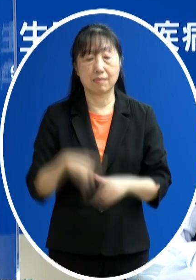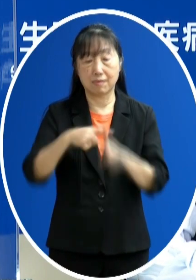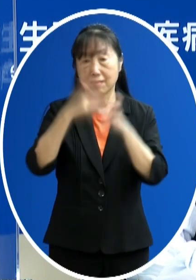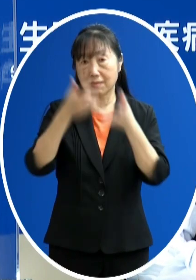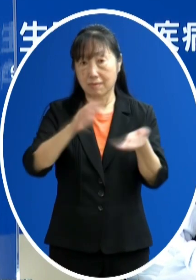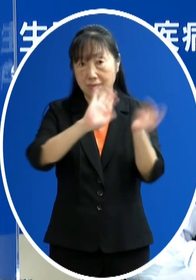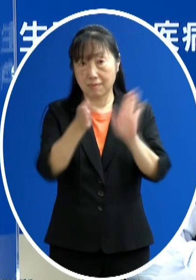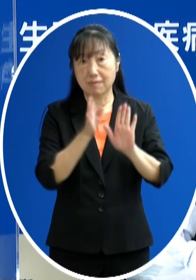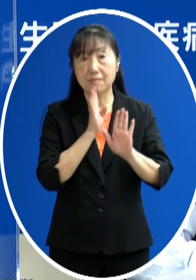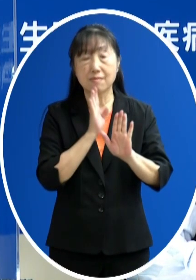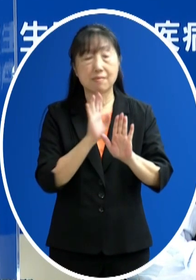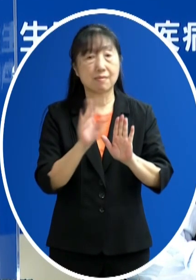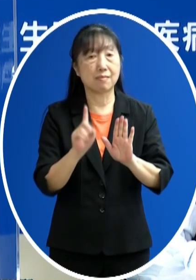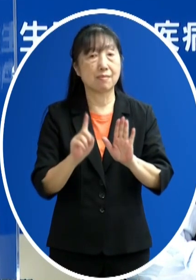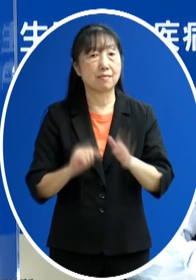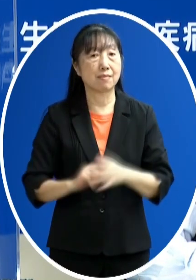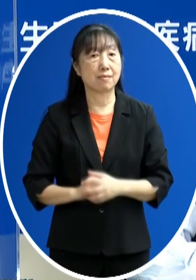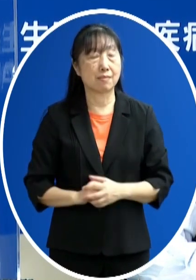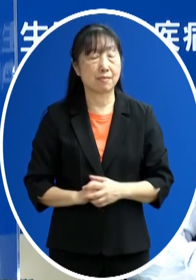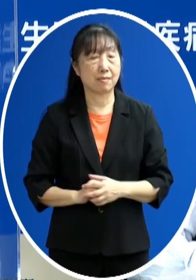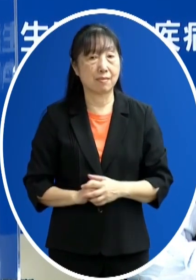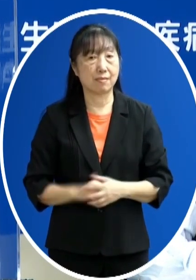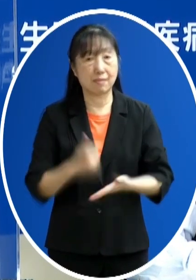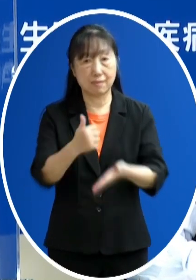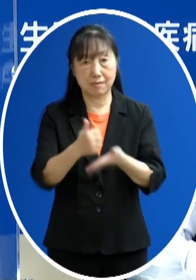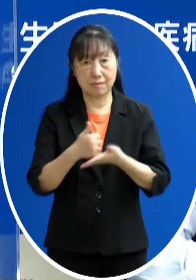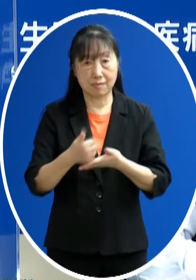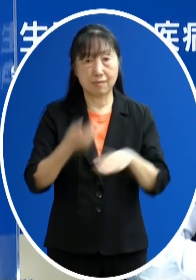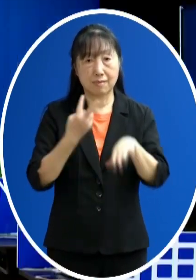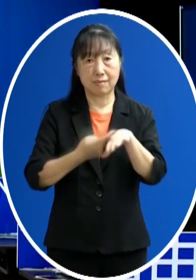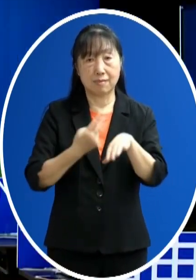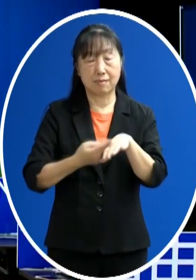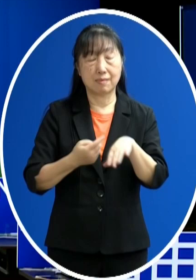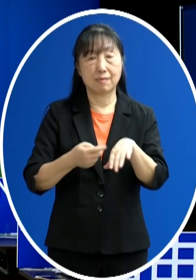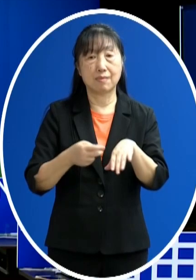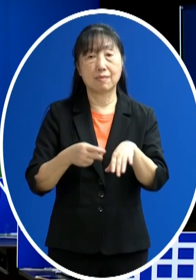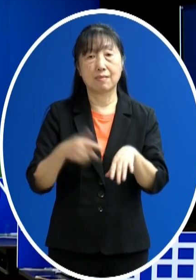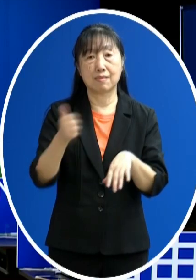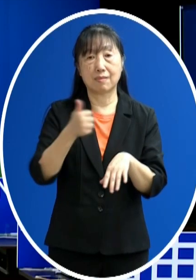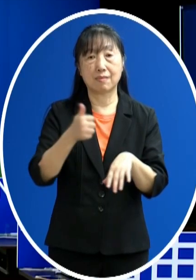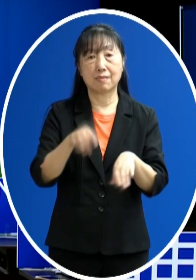症的情況是不是請那個羅宜君 跟大家說明一下